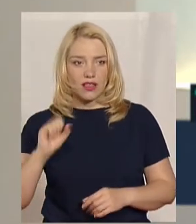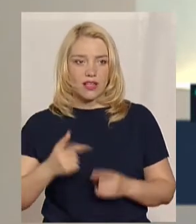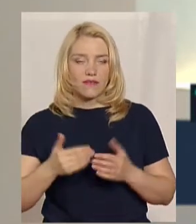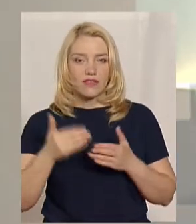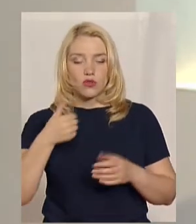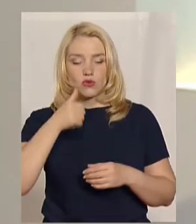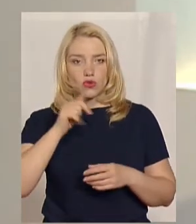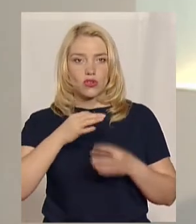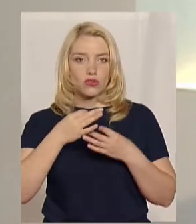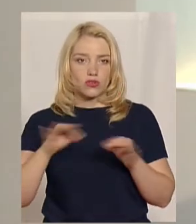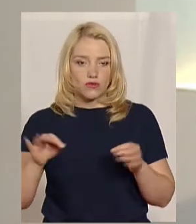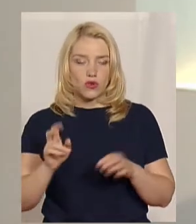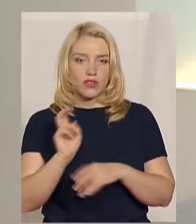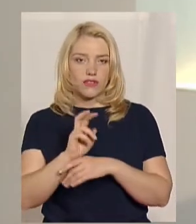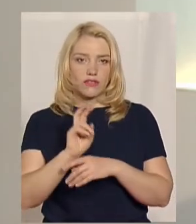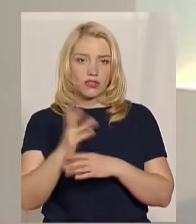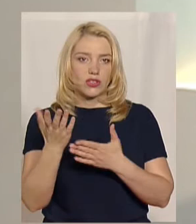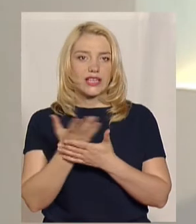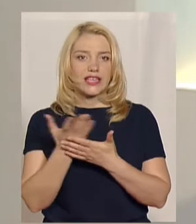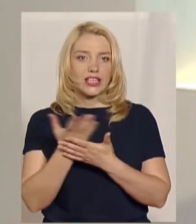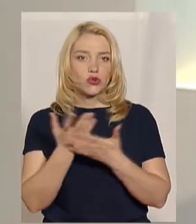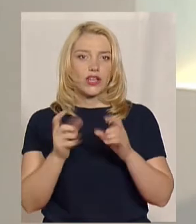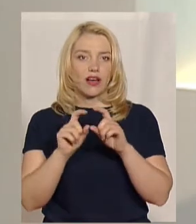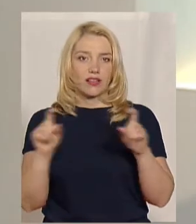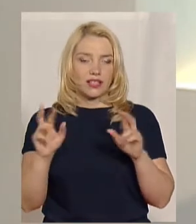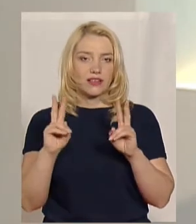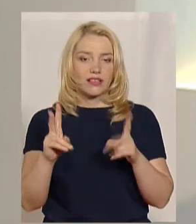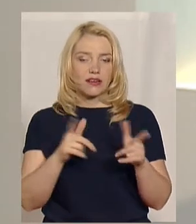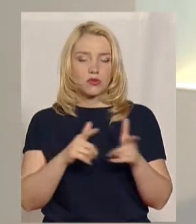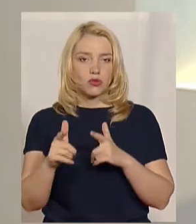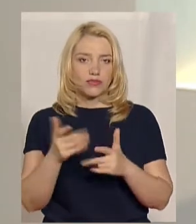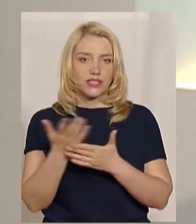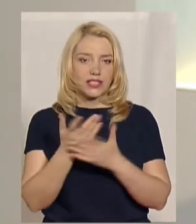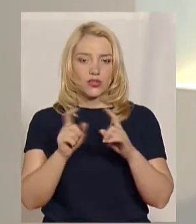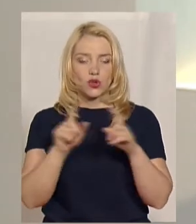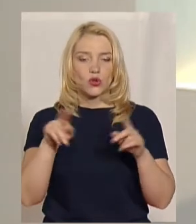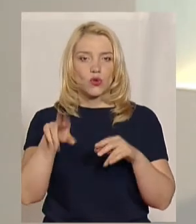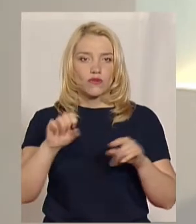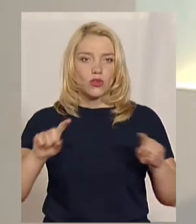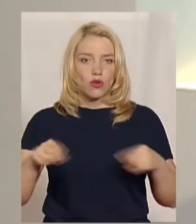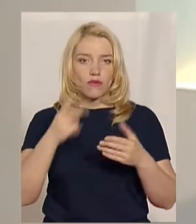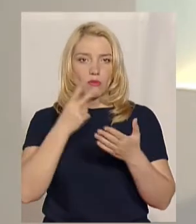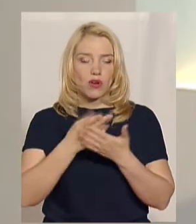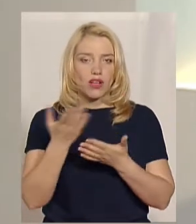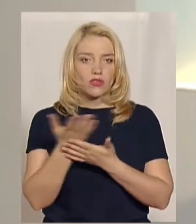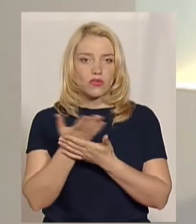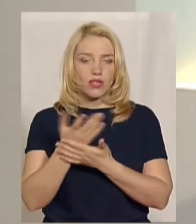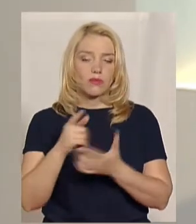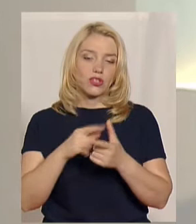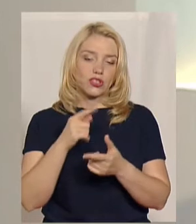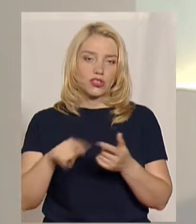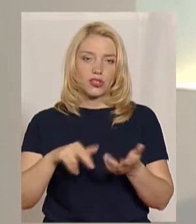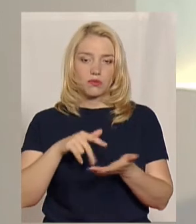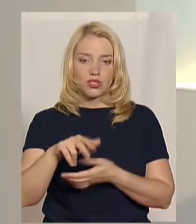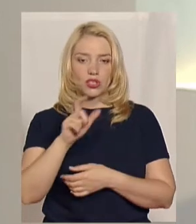Від учора дозволено відвідувати кінотеатри. Як підготувалися кінотеатри до відновлення показу фільмів та чи пішли містяне у